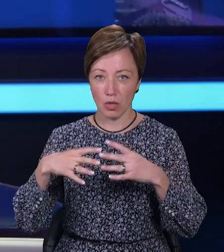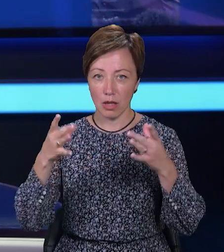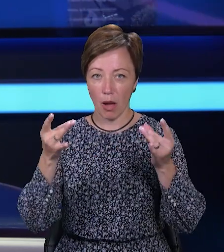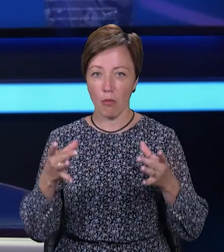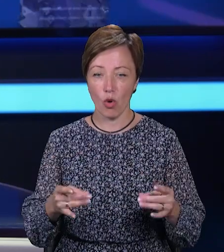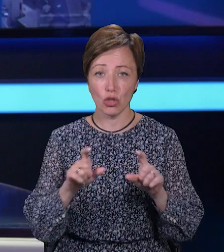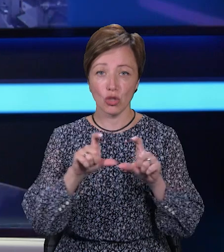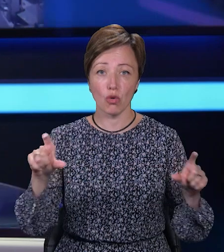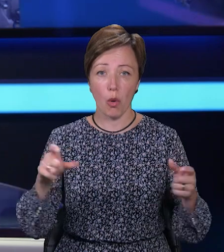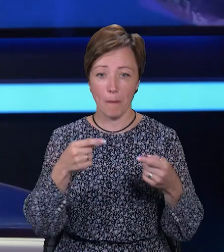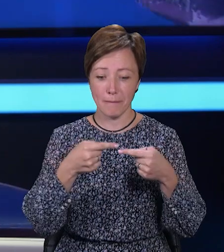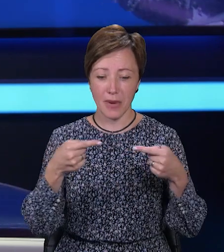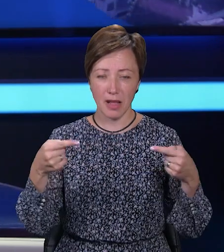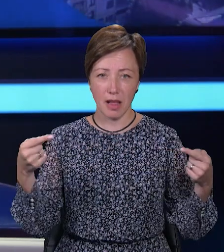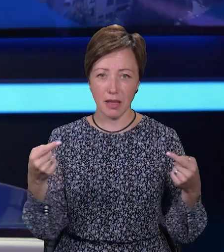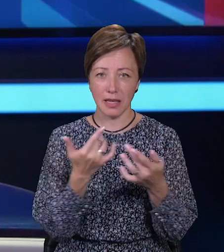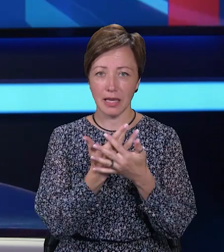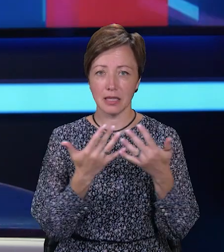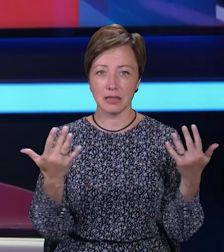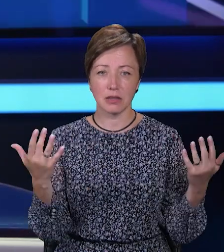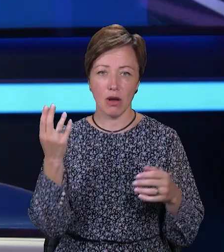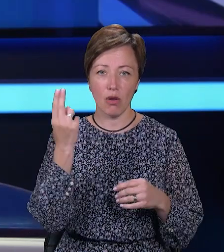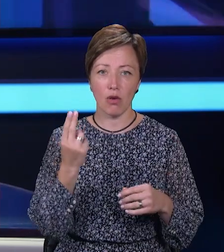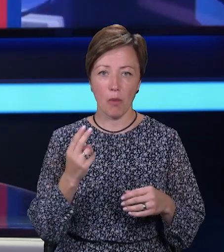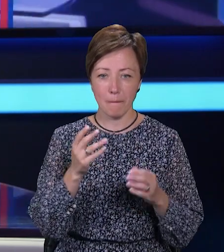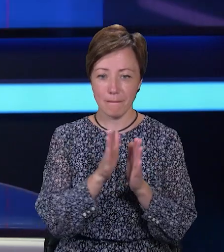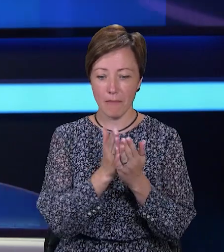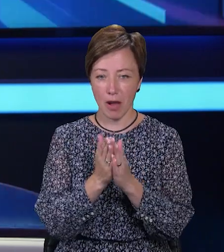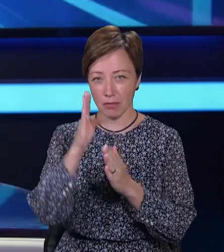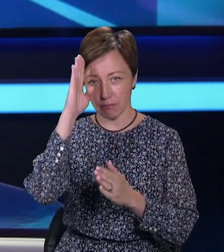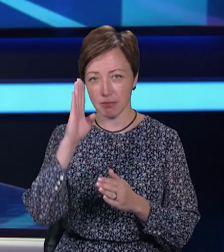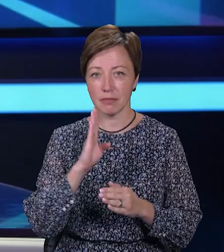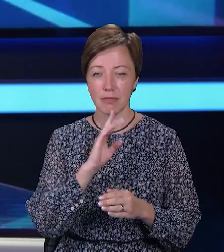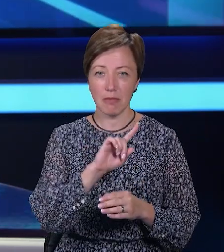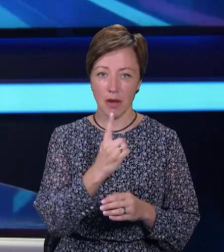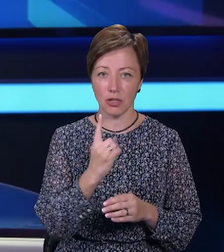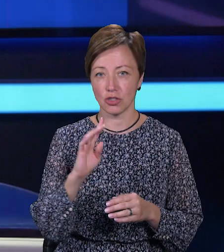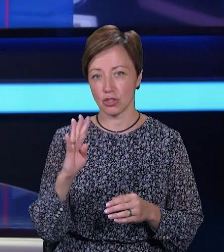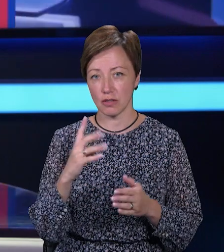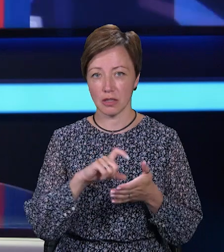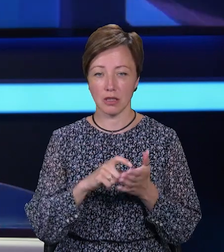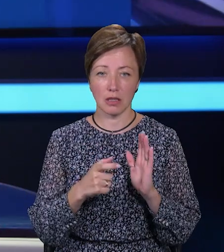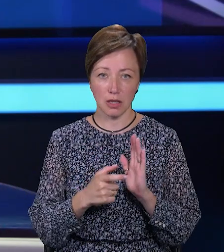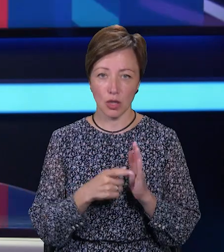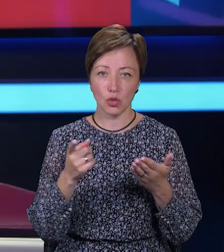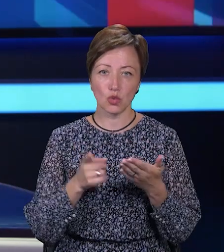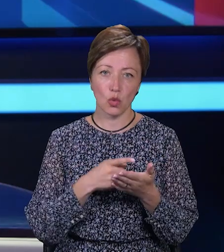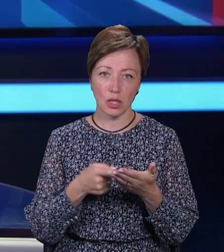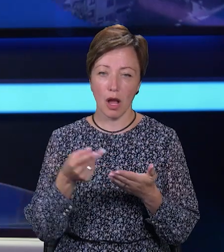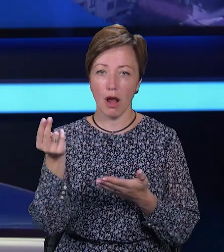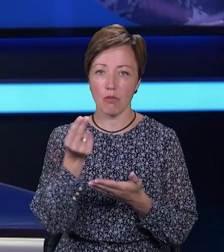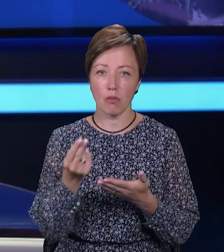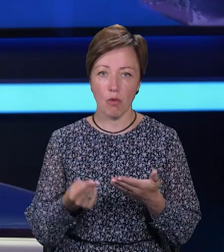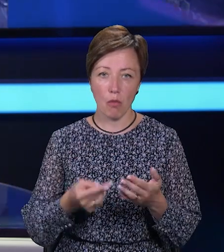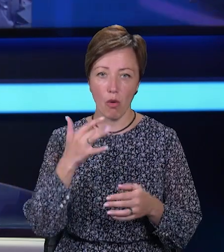шкільного приладдя. В різнокольорових папках для дівчат та хлопчиків, учнів перших-четвертих класів – зошити, альбом,